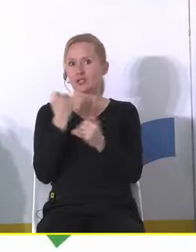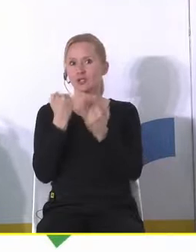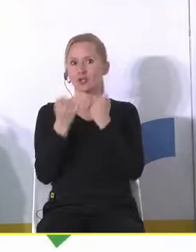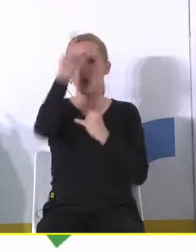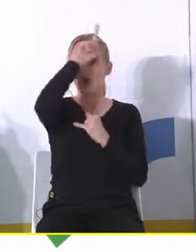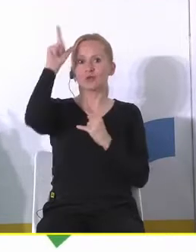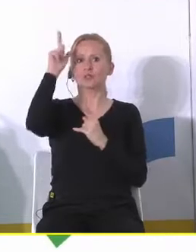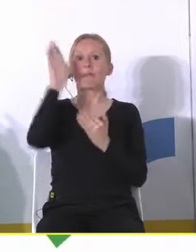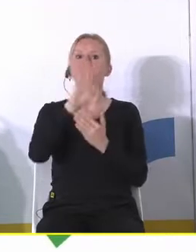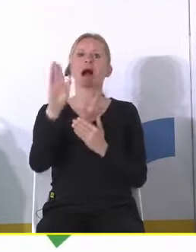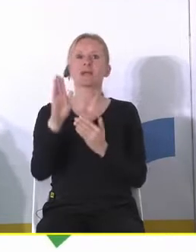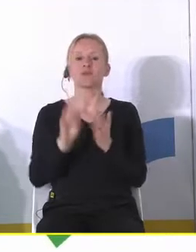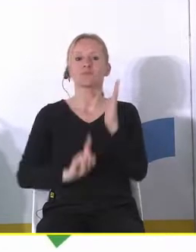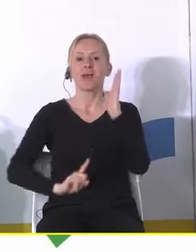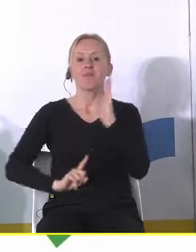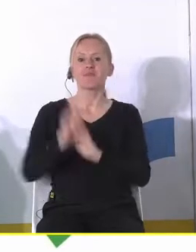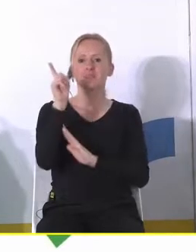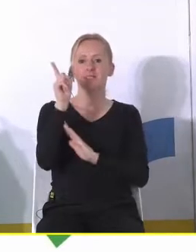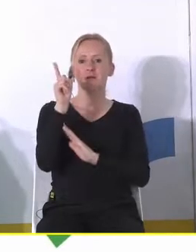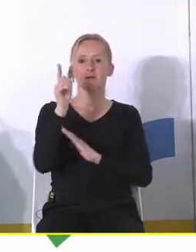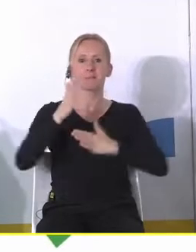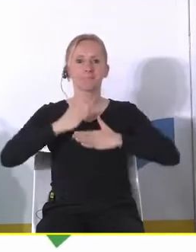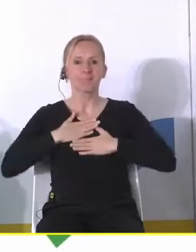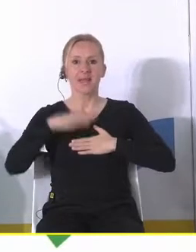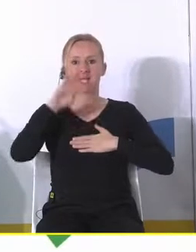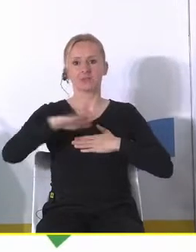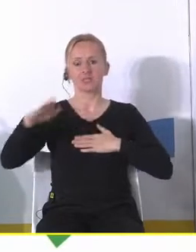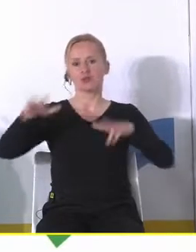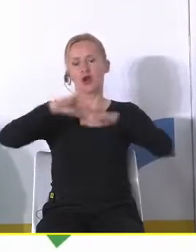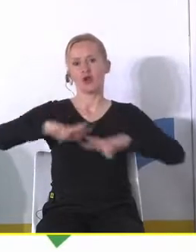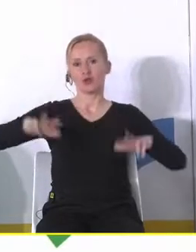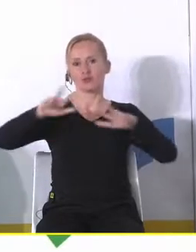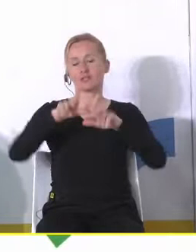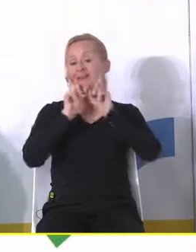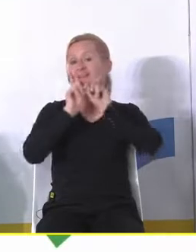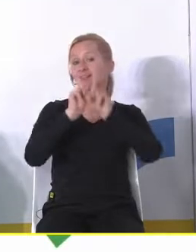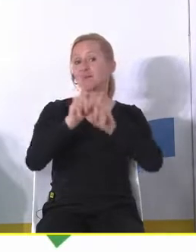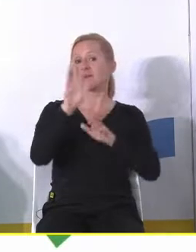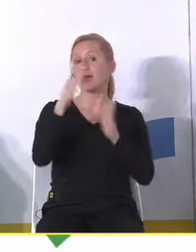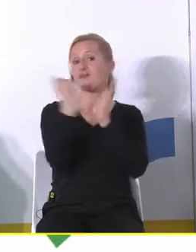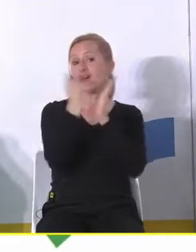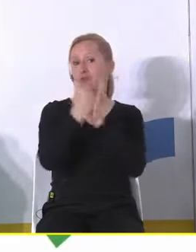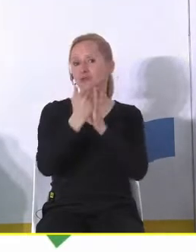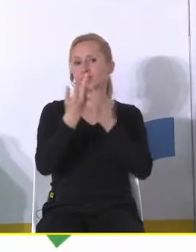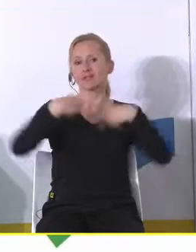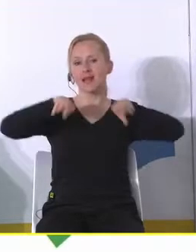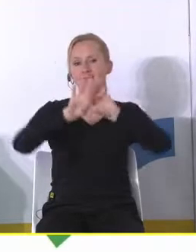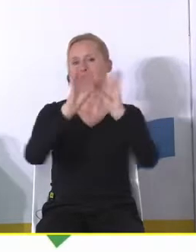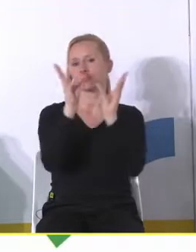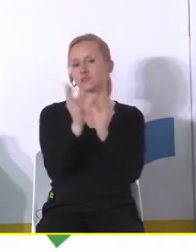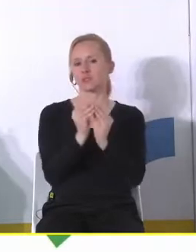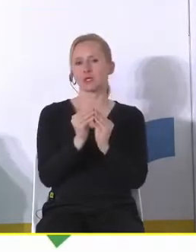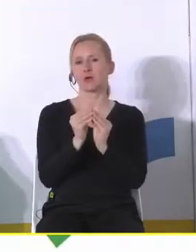mają w hierarchii priorytetu wysoką w ogóle posiadanie rodziny i dzieci no i rzeczywiście mają warunki do tego żeby to zrealizować